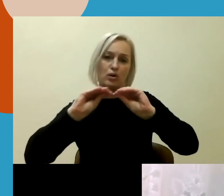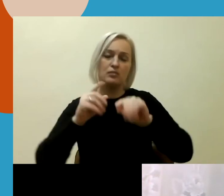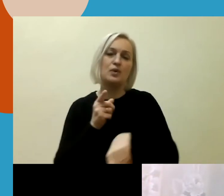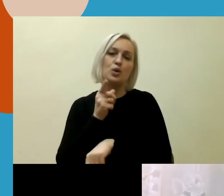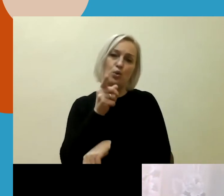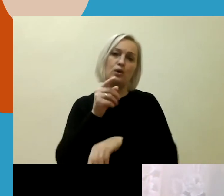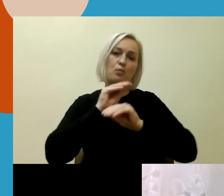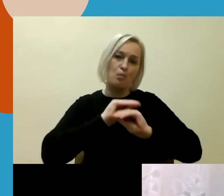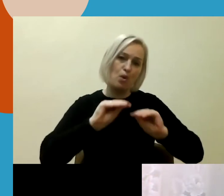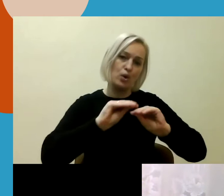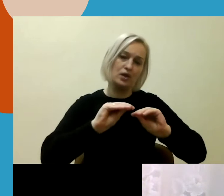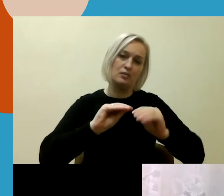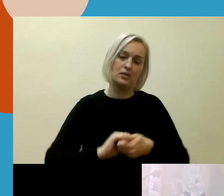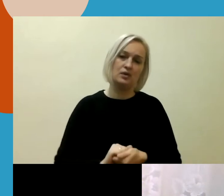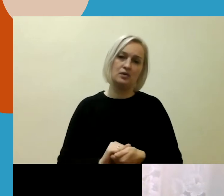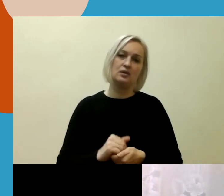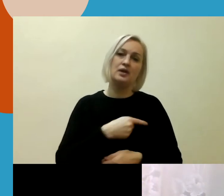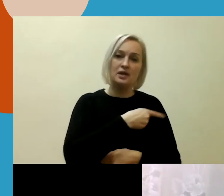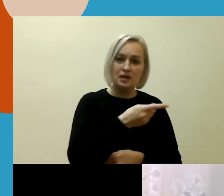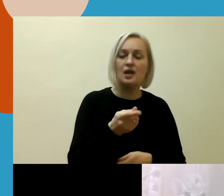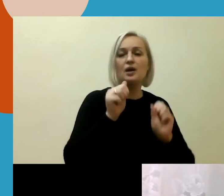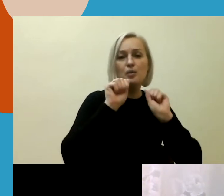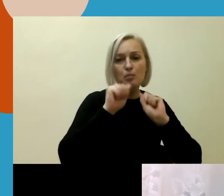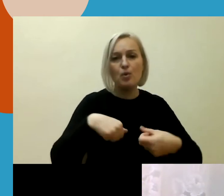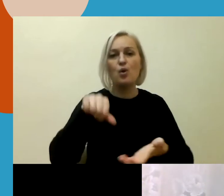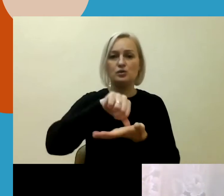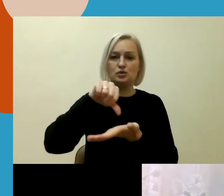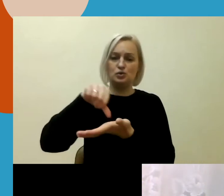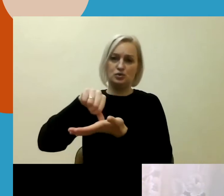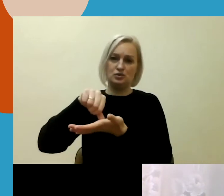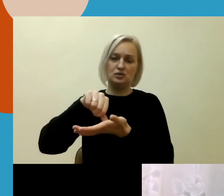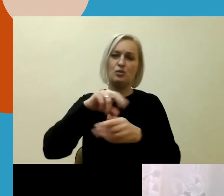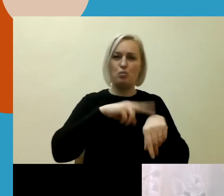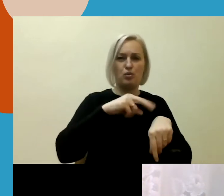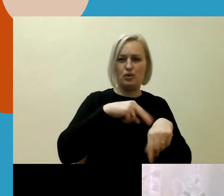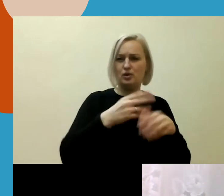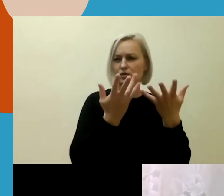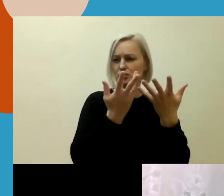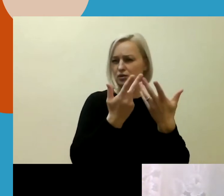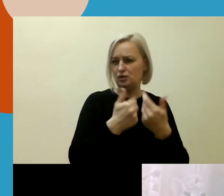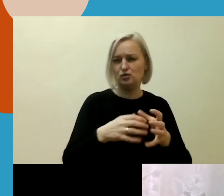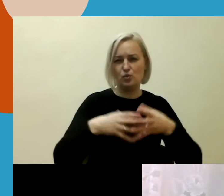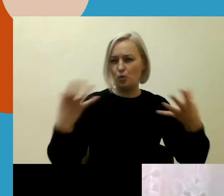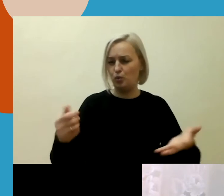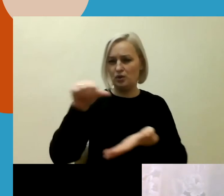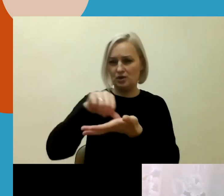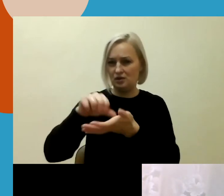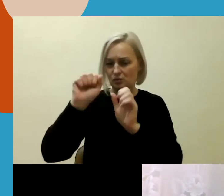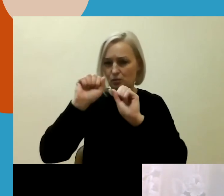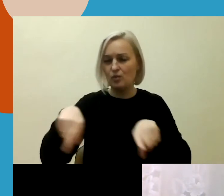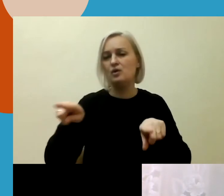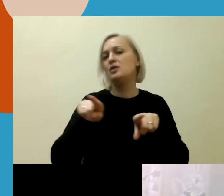kuriuose turės galimybę sudalyvauti didelis pareigūnų skaičius, susipažinti su neapykantos